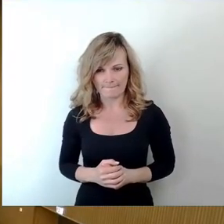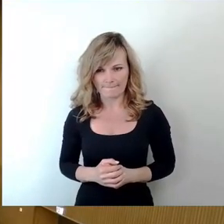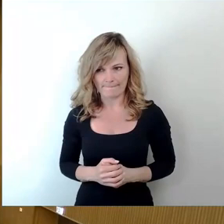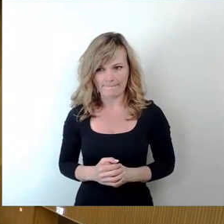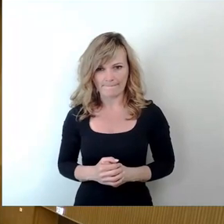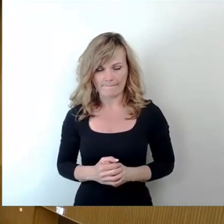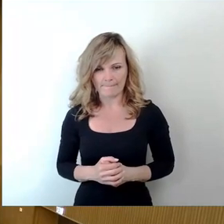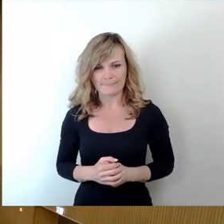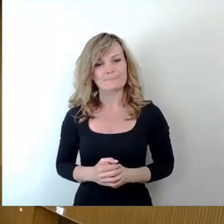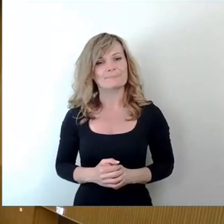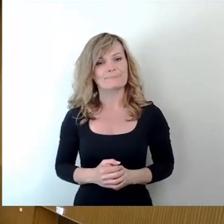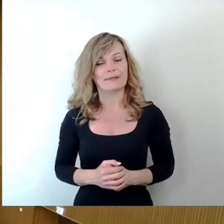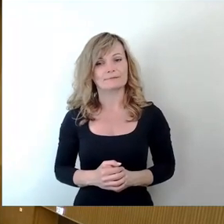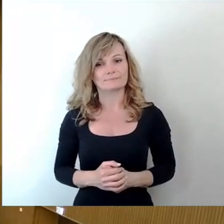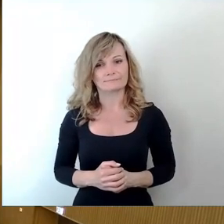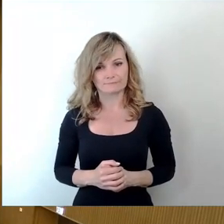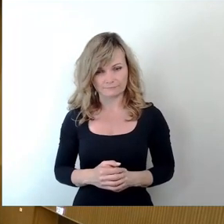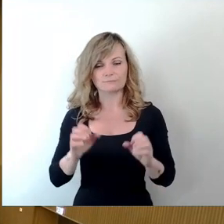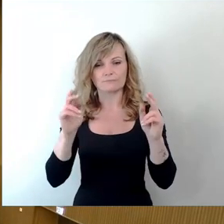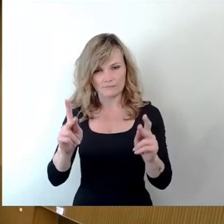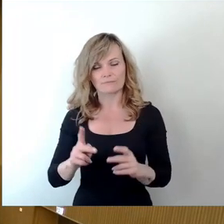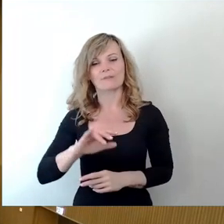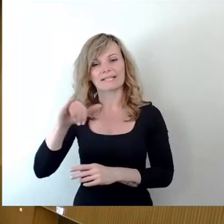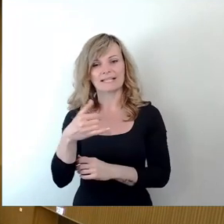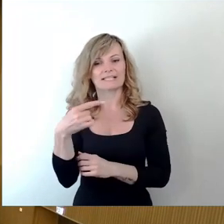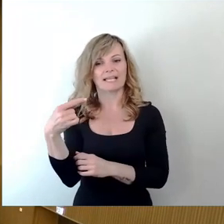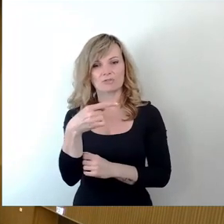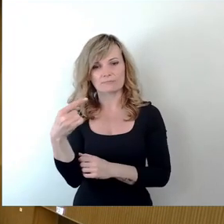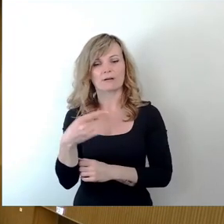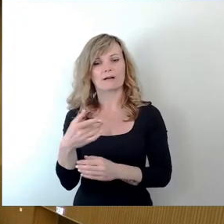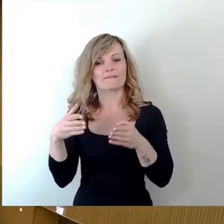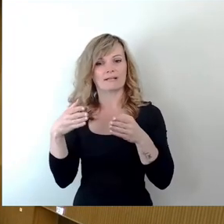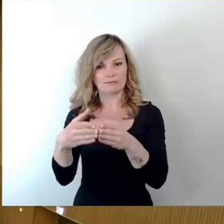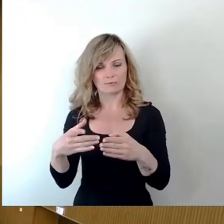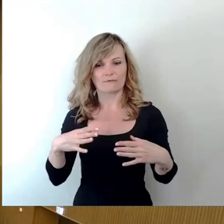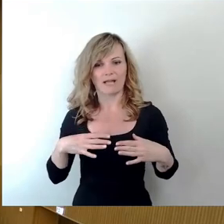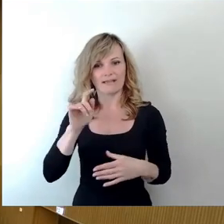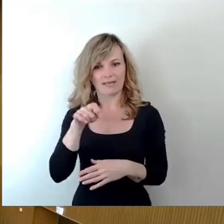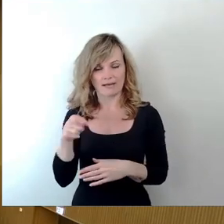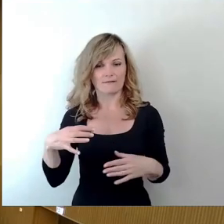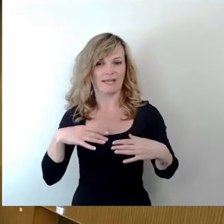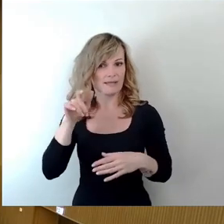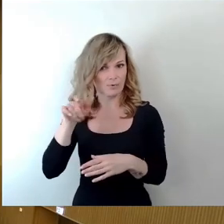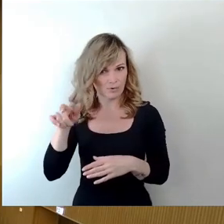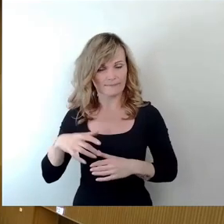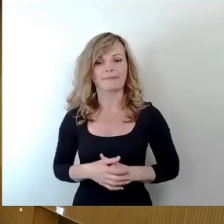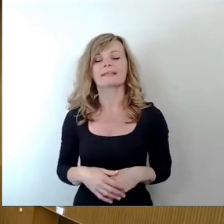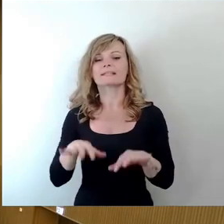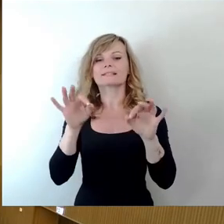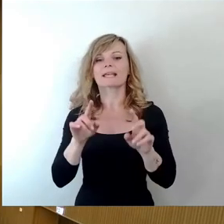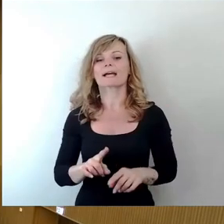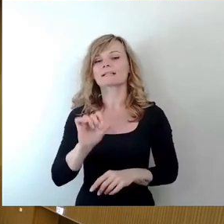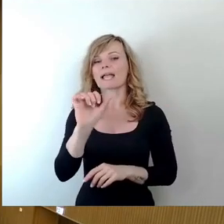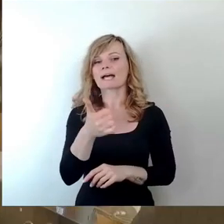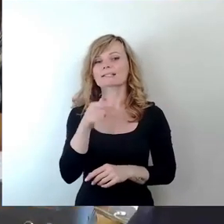Okay, dann machen wir weiter mit Jens Genschmer, Fraktion Freie Wähler, Freie Bürger. Sehr geehrter Herr erster Bürgermeister, wir haben auch eine